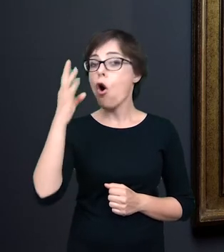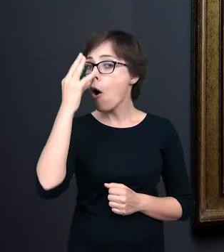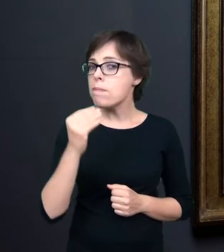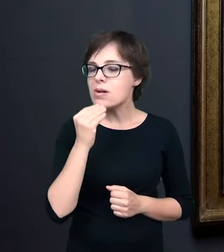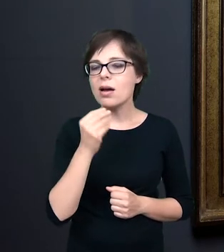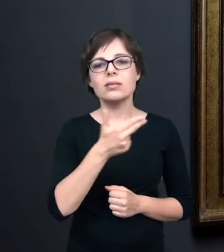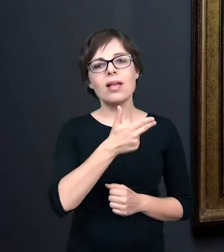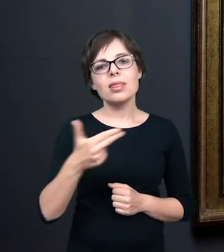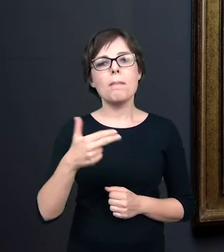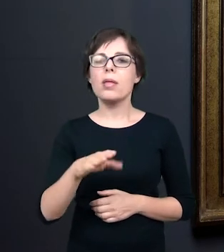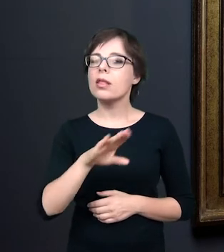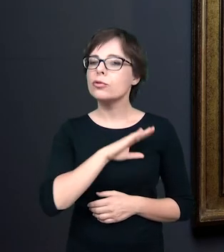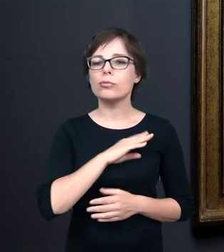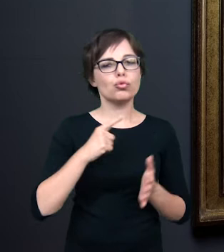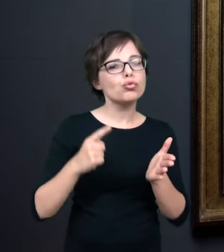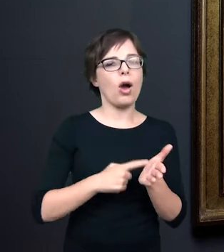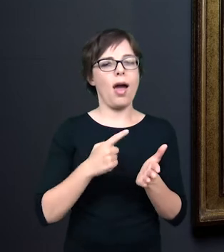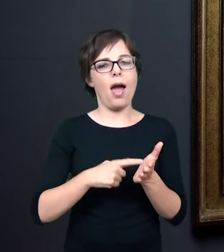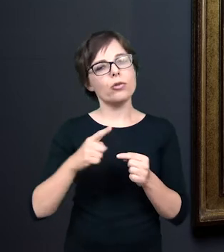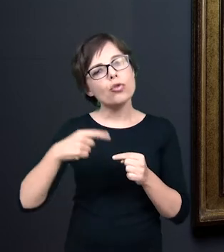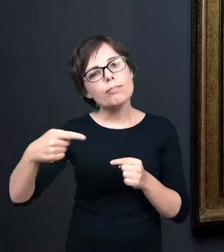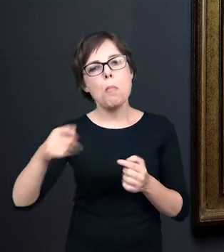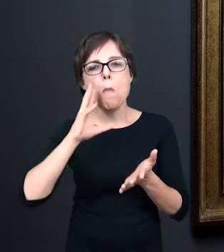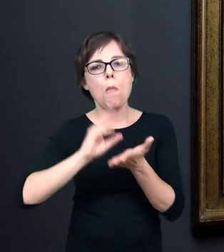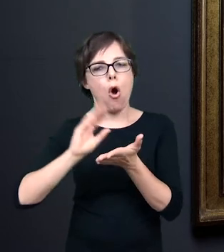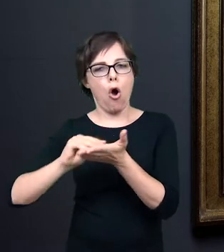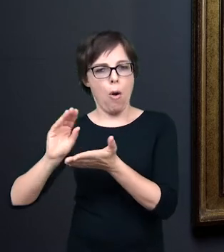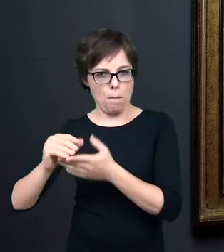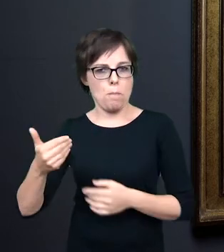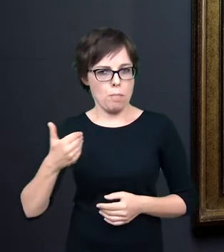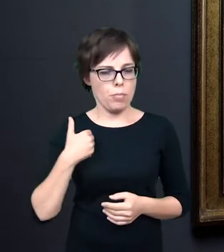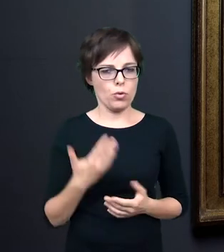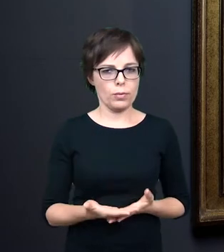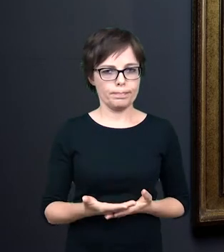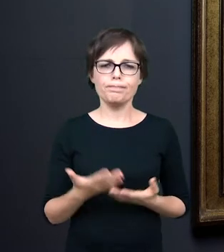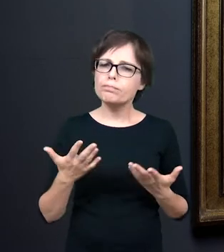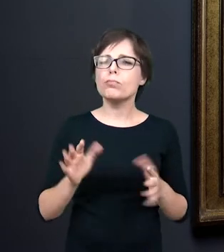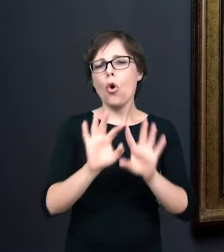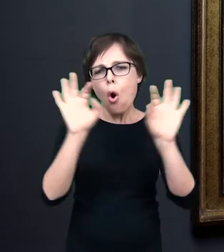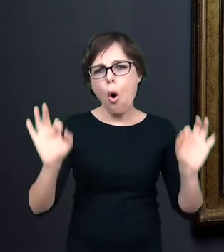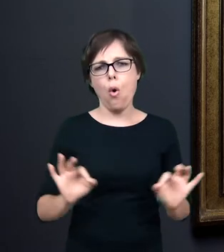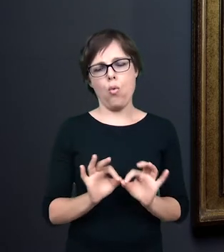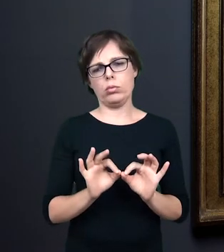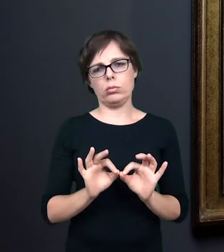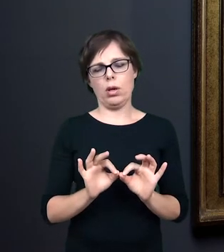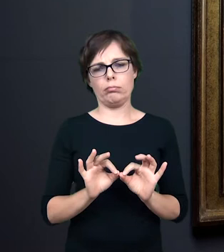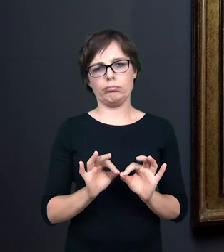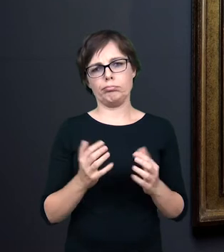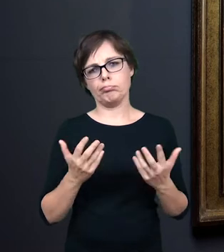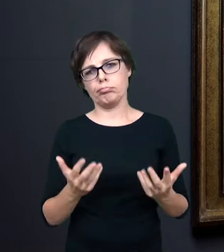był jednym ze stale powracających. Generalnie w ogóle przełom